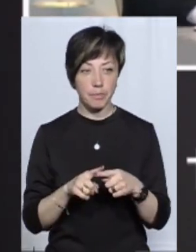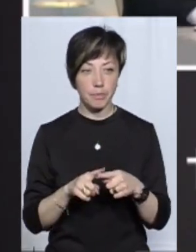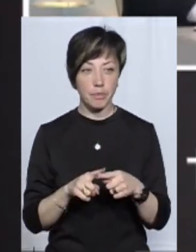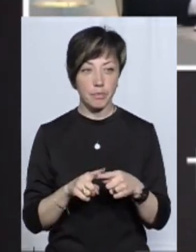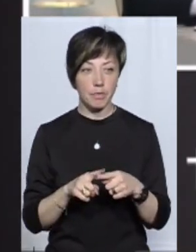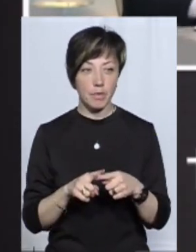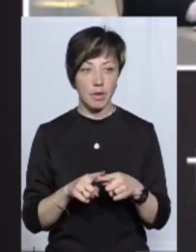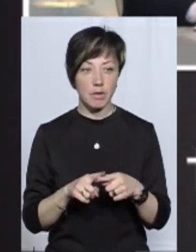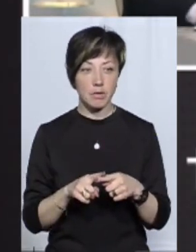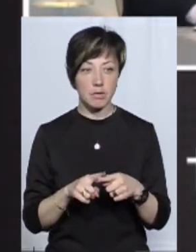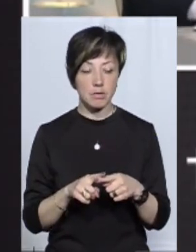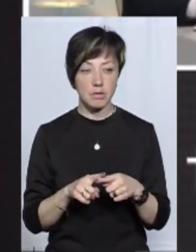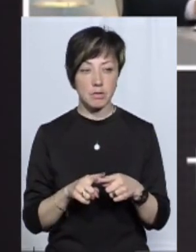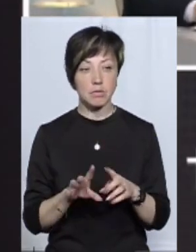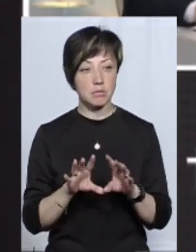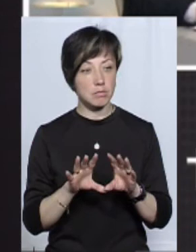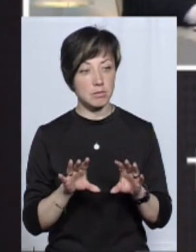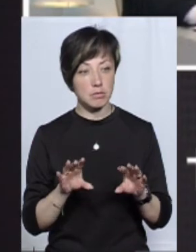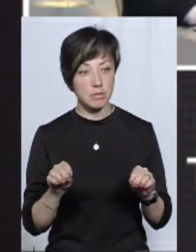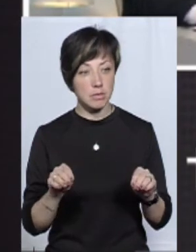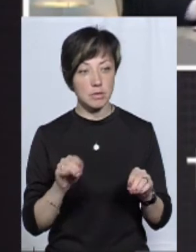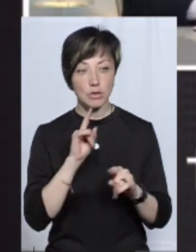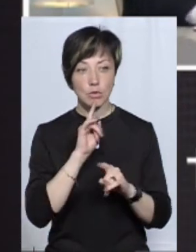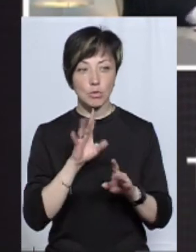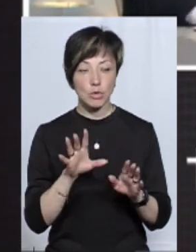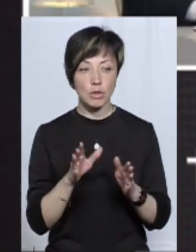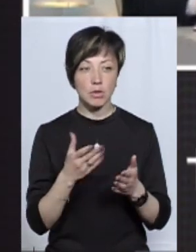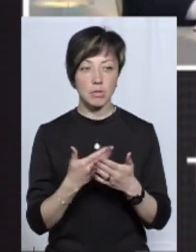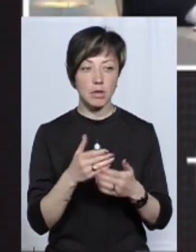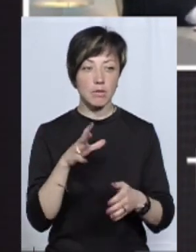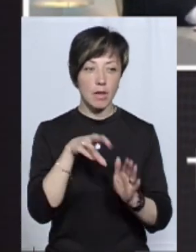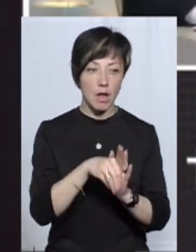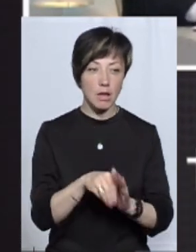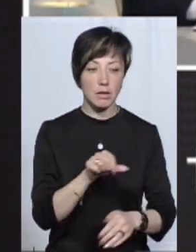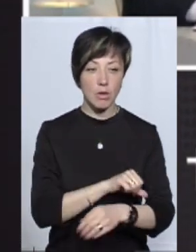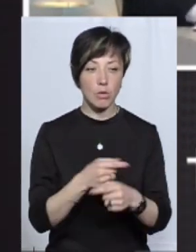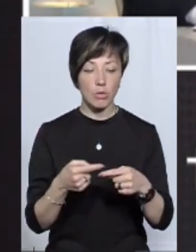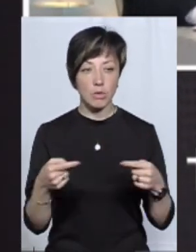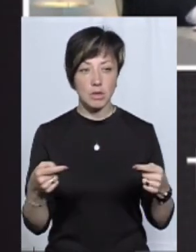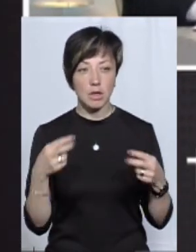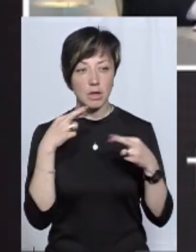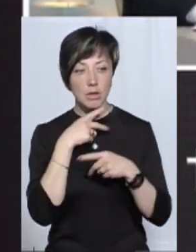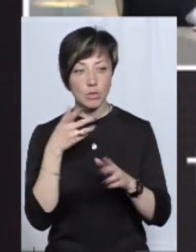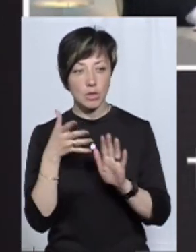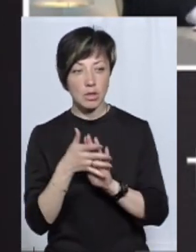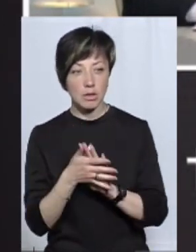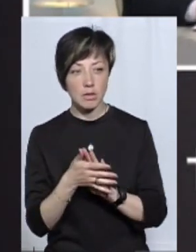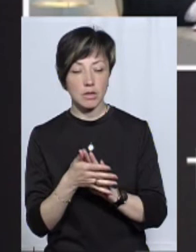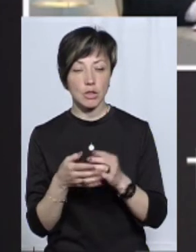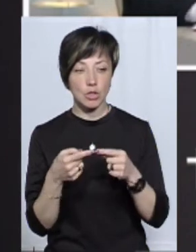саме, тобто, тут все. І чи не буде вкладень і тих самих наркотиків, якихось радіоактивних,